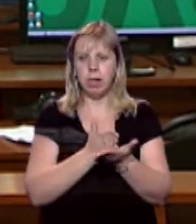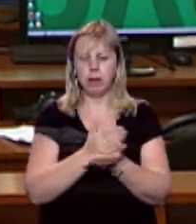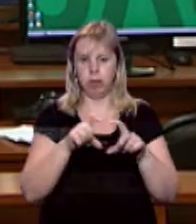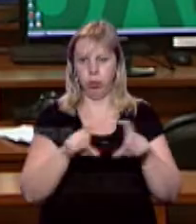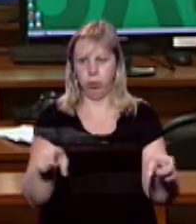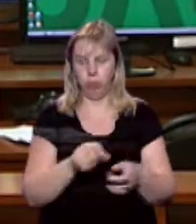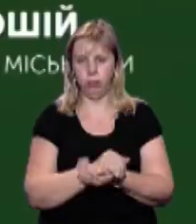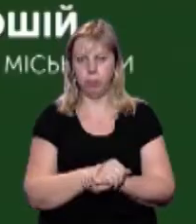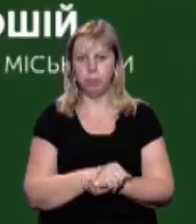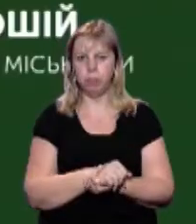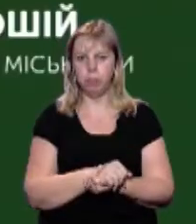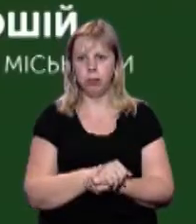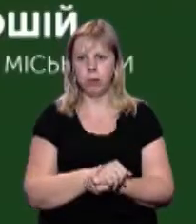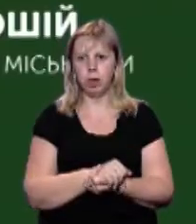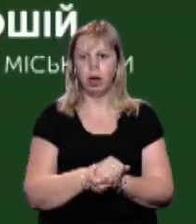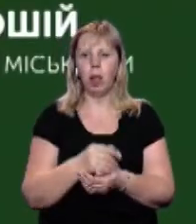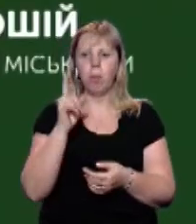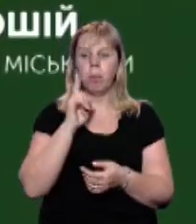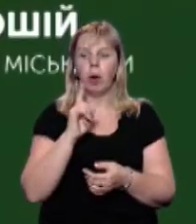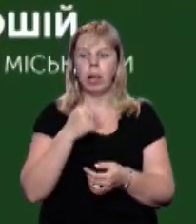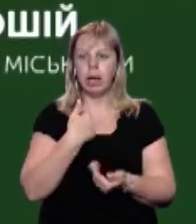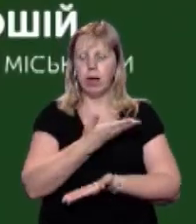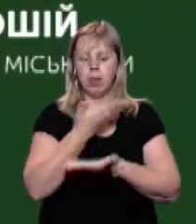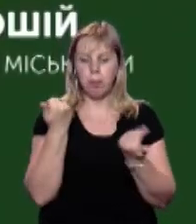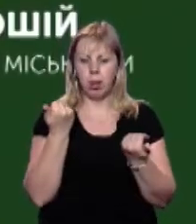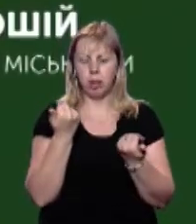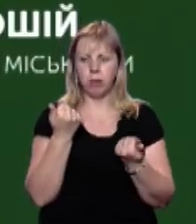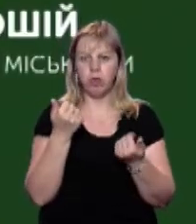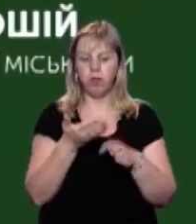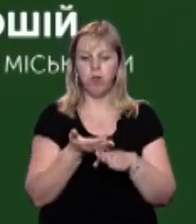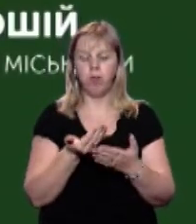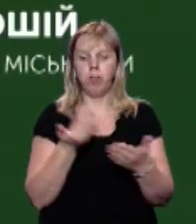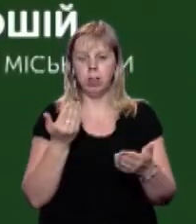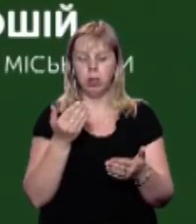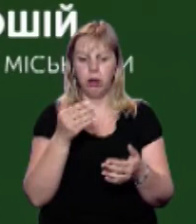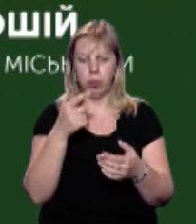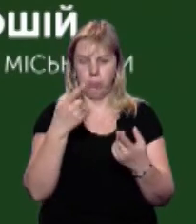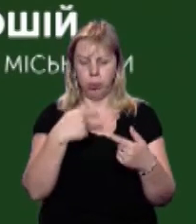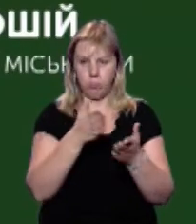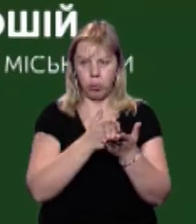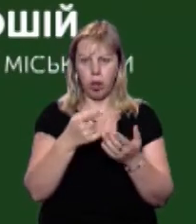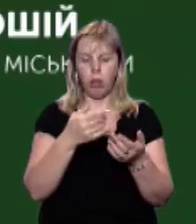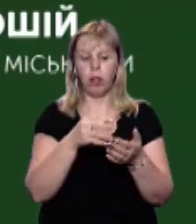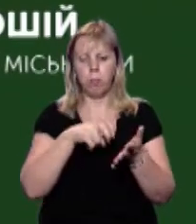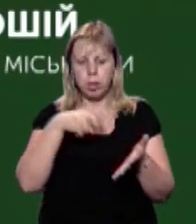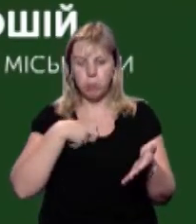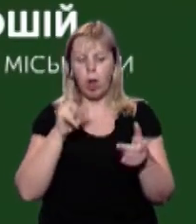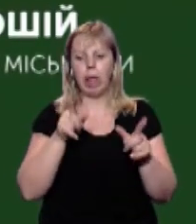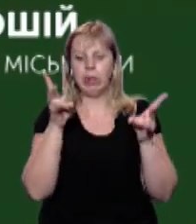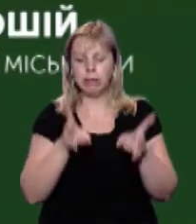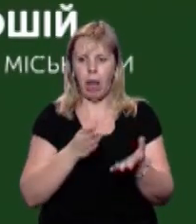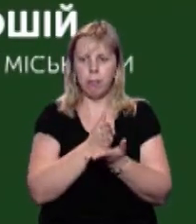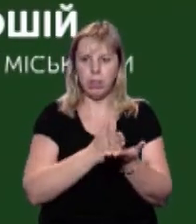закладу. Поки я не маю від органів офіційного листа, що як сталося. Там є